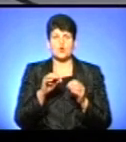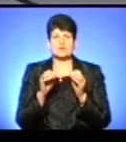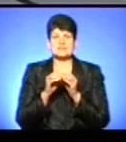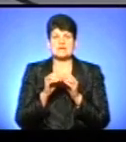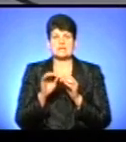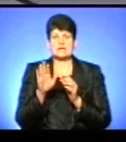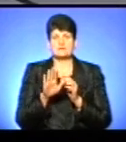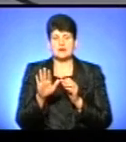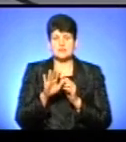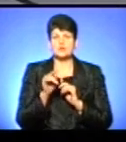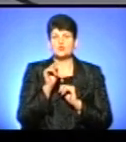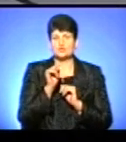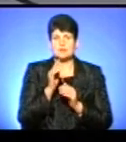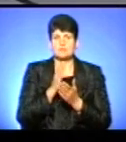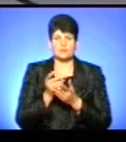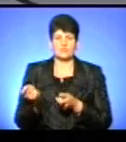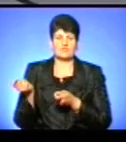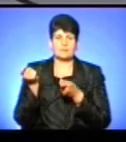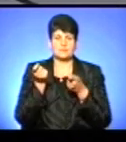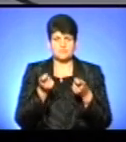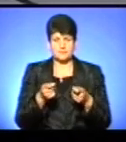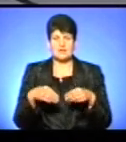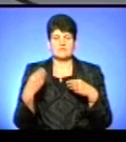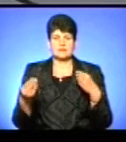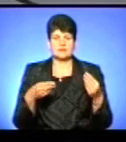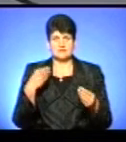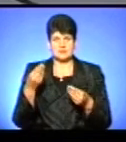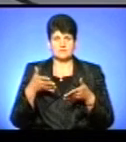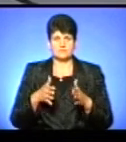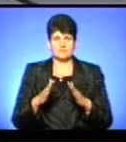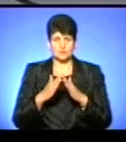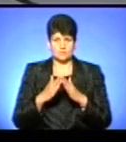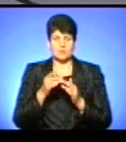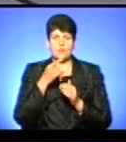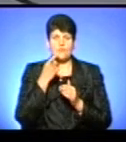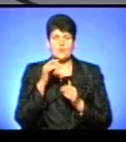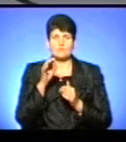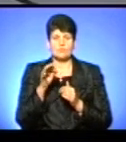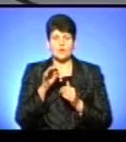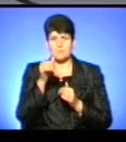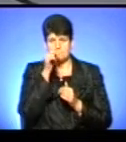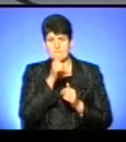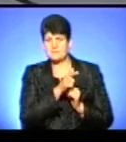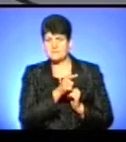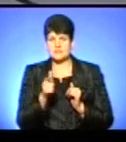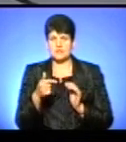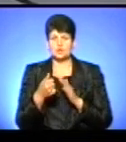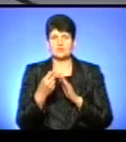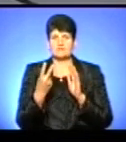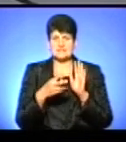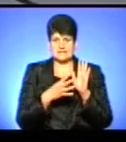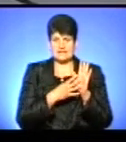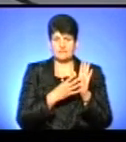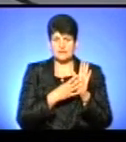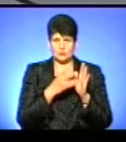вересня, що тоді мали би вже видавати в перинатальних центрах. Ми говоримо про місячний термін до 29-го, як